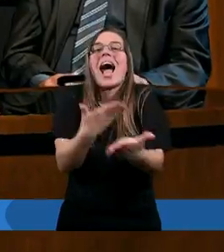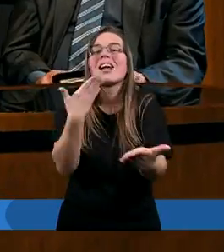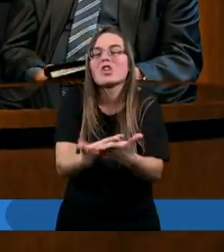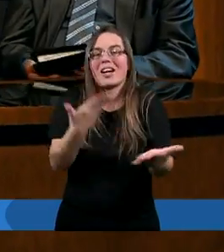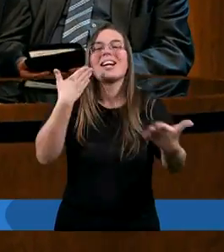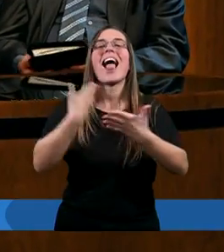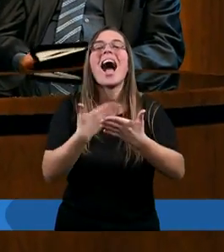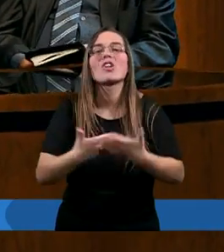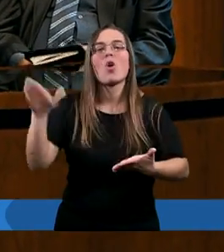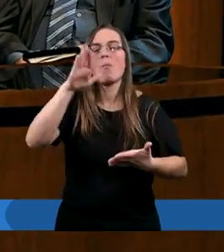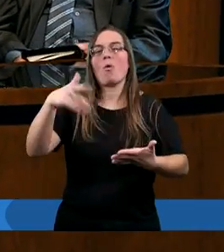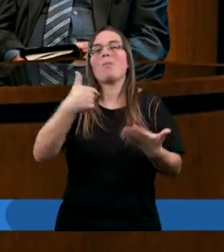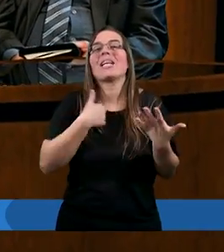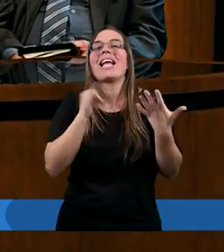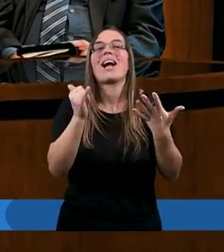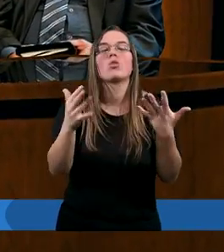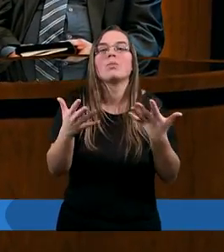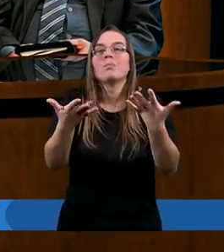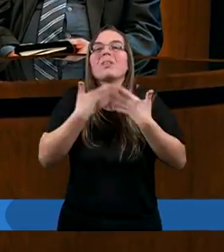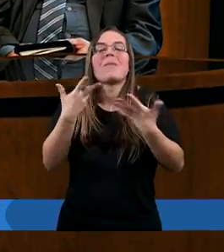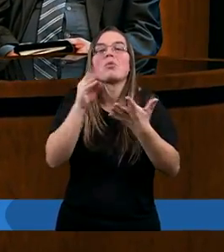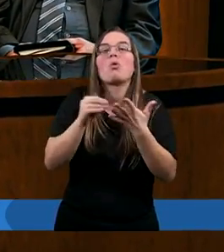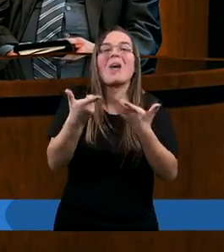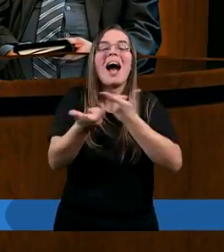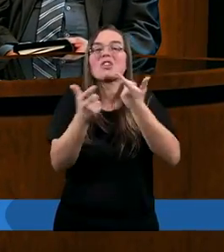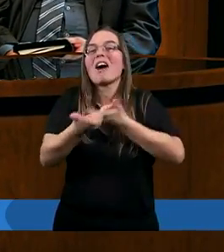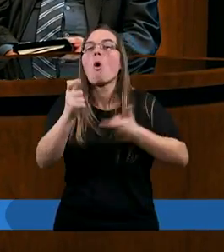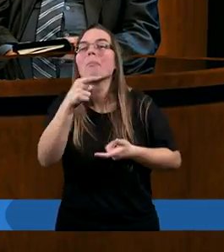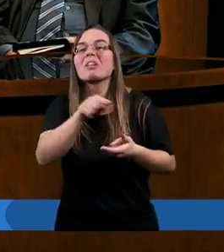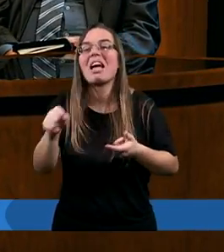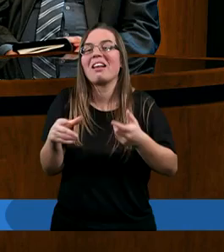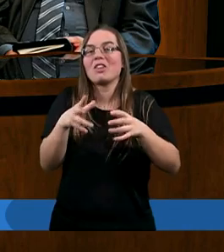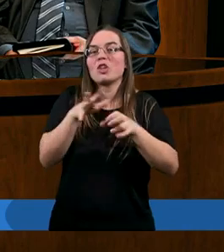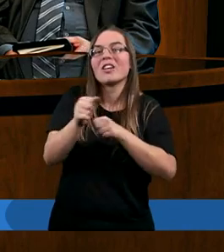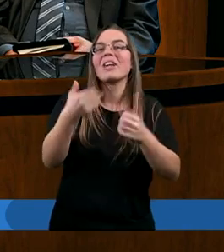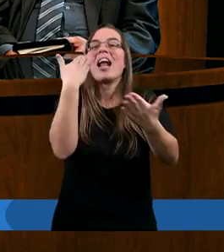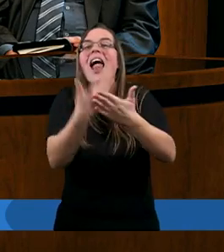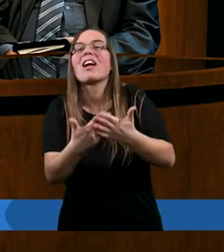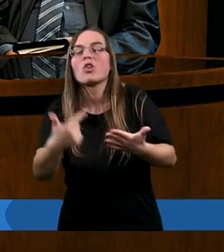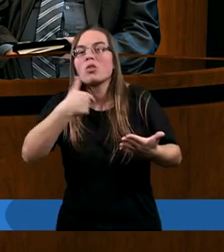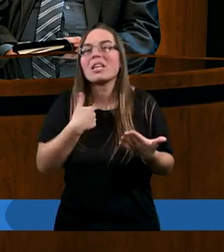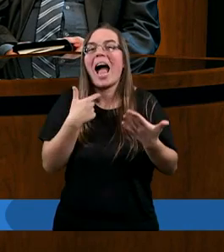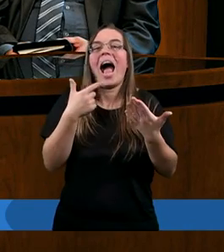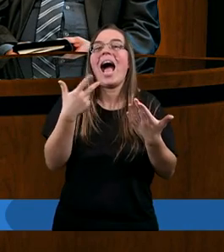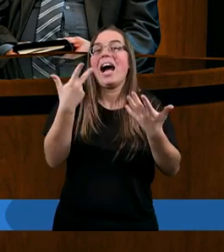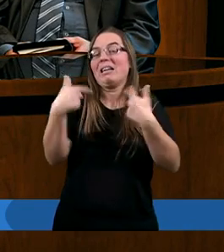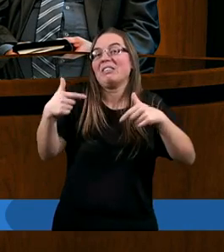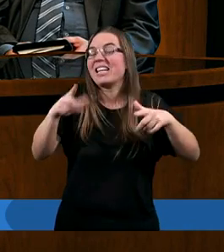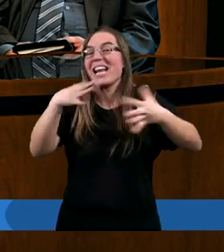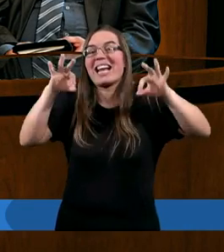dlaczego Pan Bóg jakoś mi bezpośrednio nie odpowie. Dlaczego ja dzień za dniem